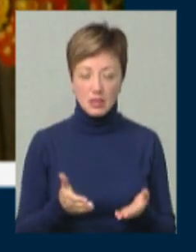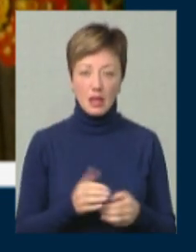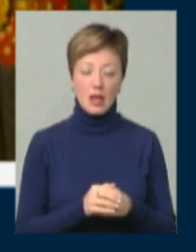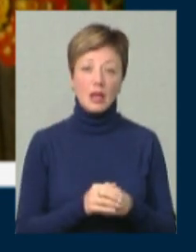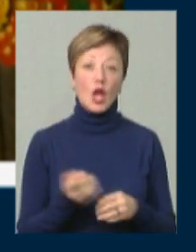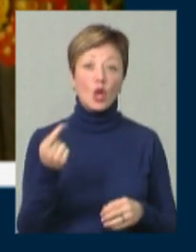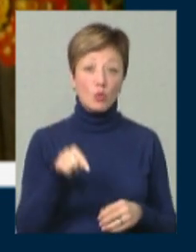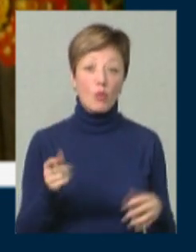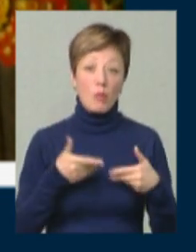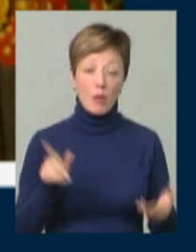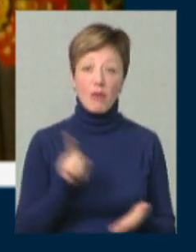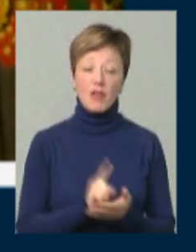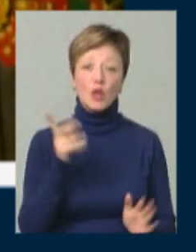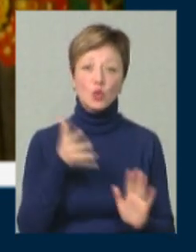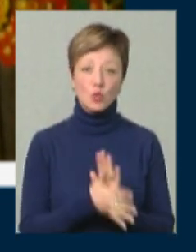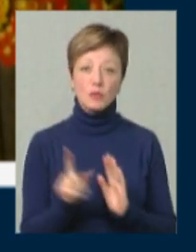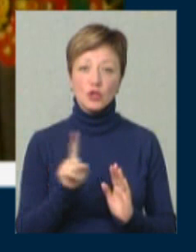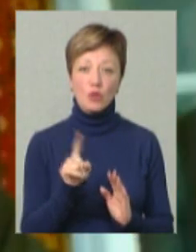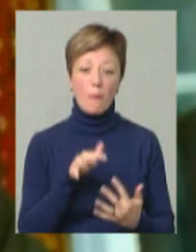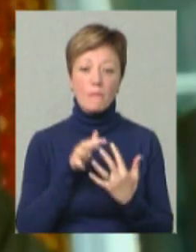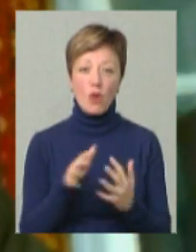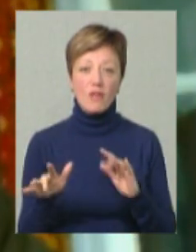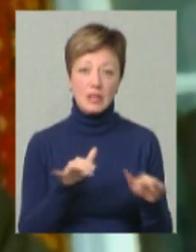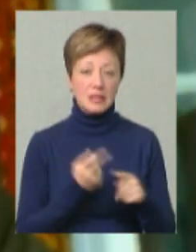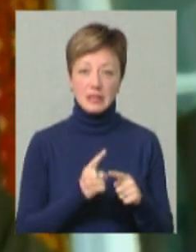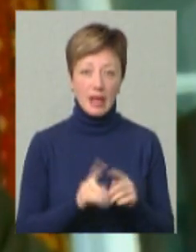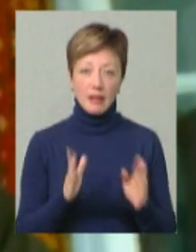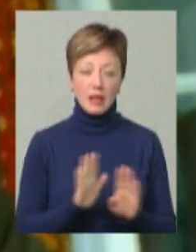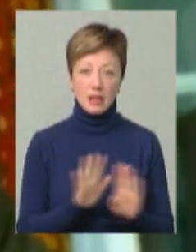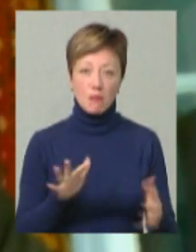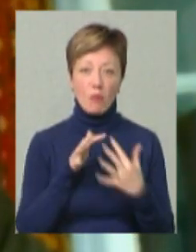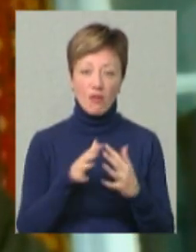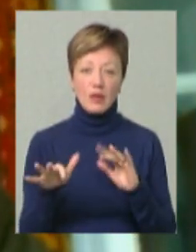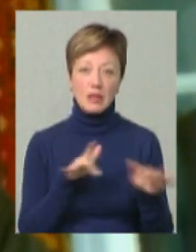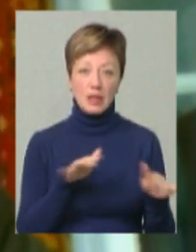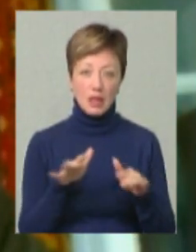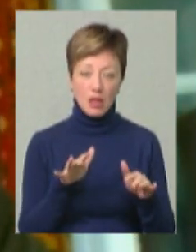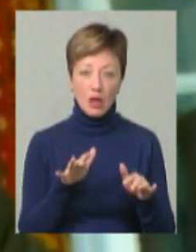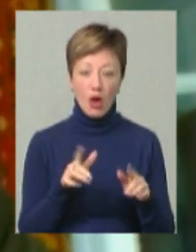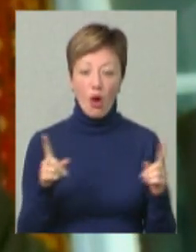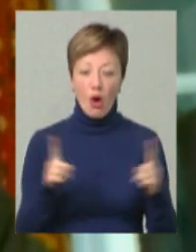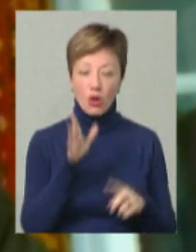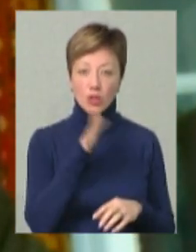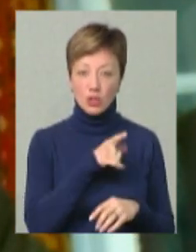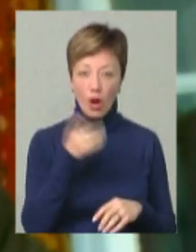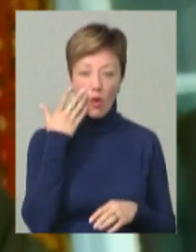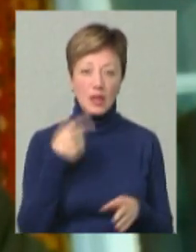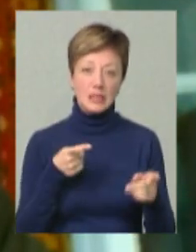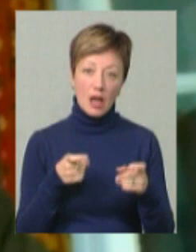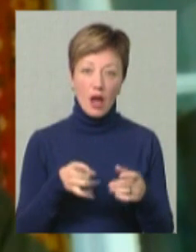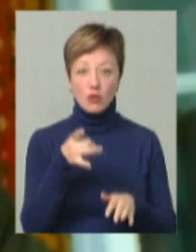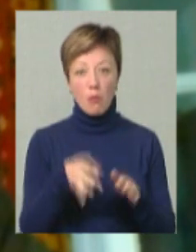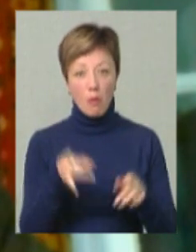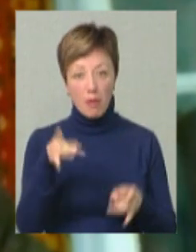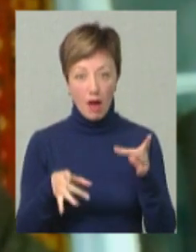Тому ми повинні розуміти, що бойові дії, це не тільки бойові дії в короткий час, коли стріляють чи